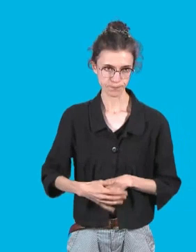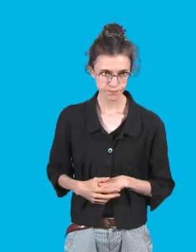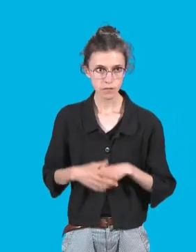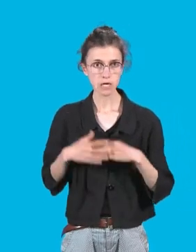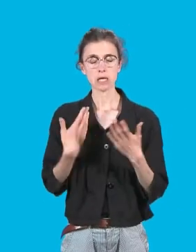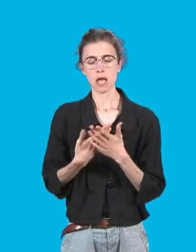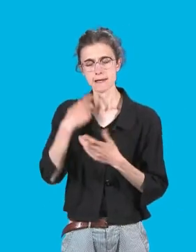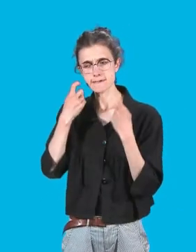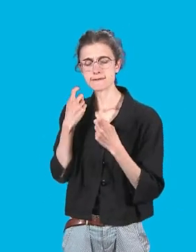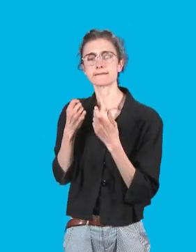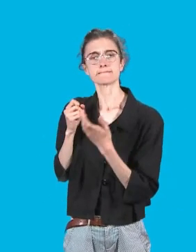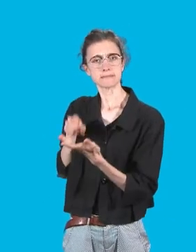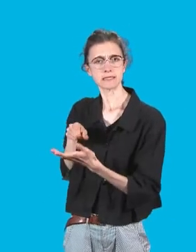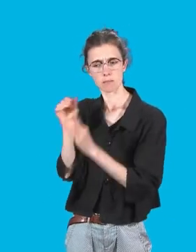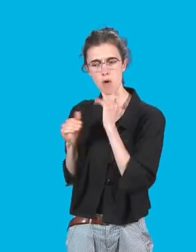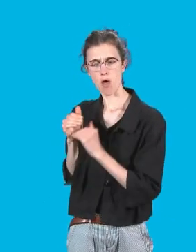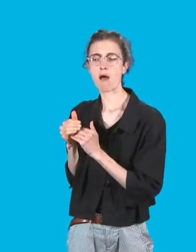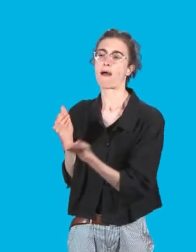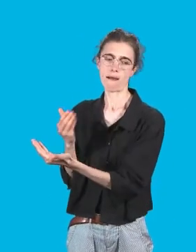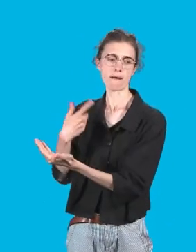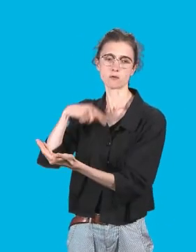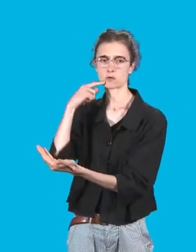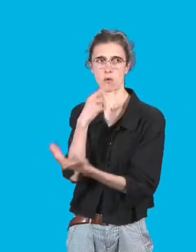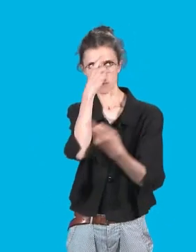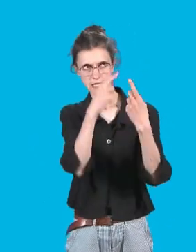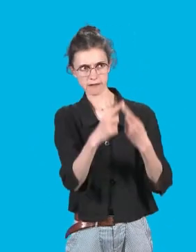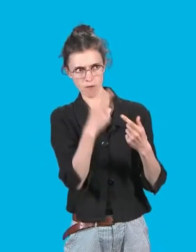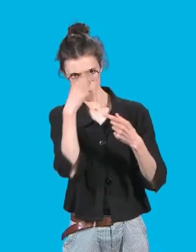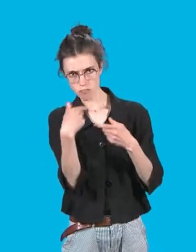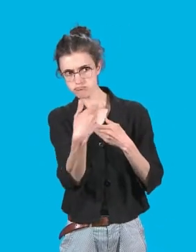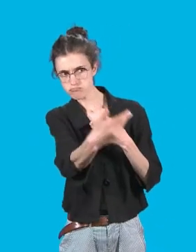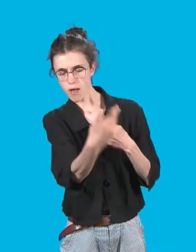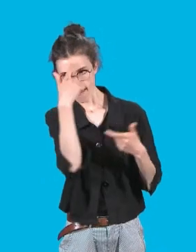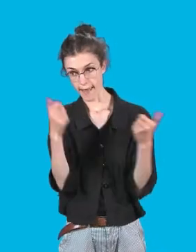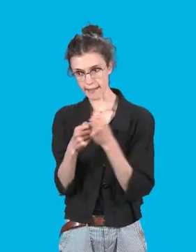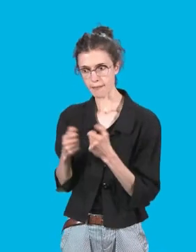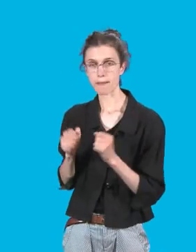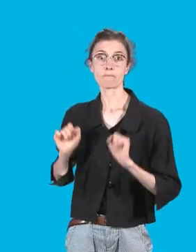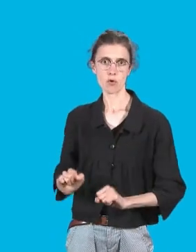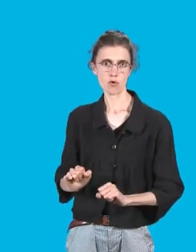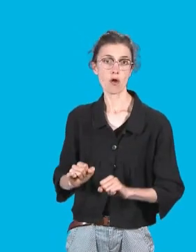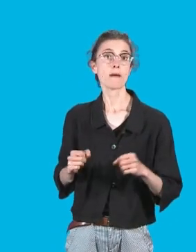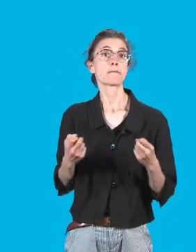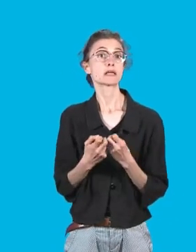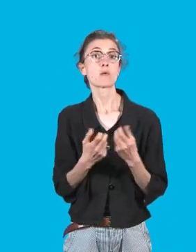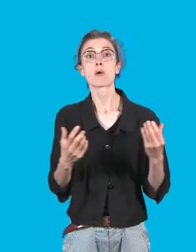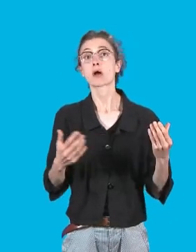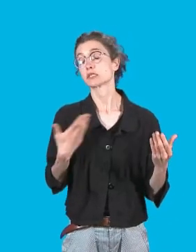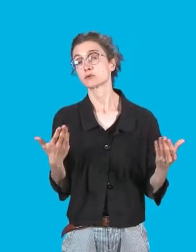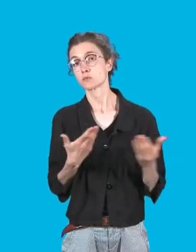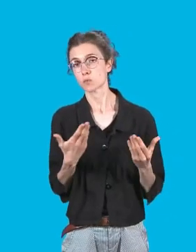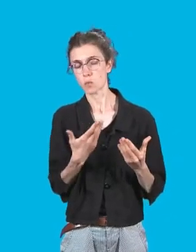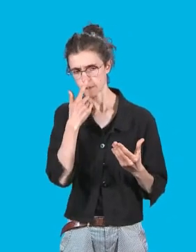'hui et anticiper l'évolution de notre territoire, notamment en matière de planification pour nos aménagements urbains.